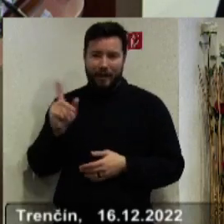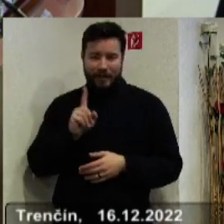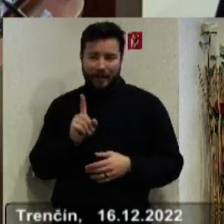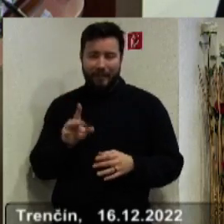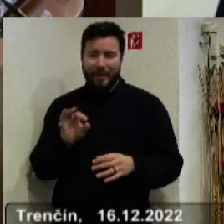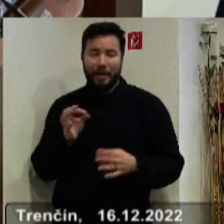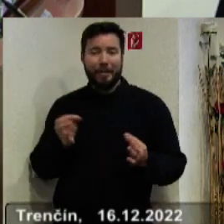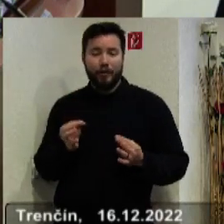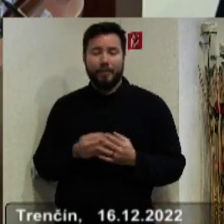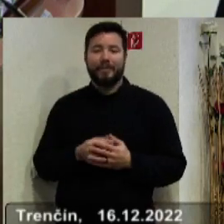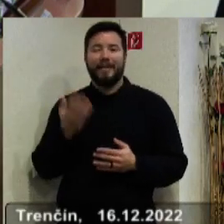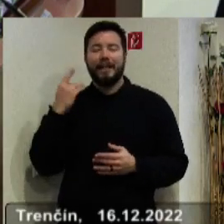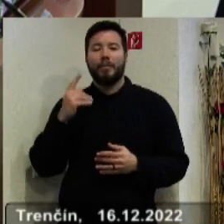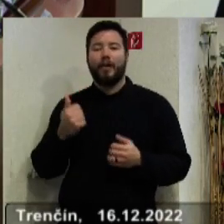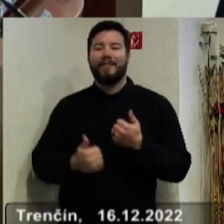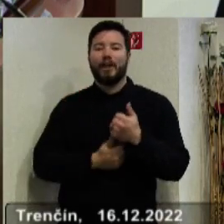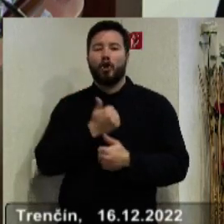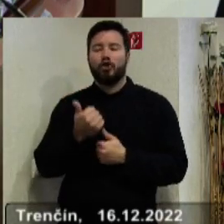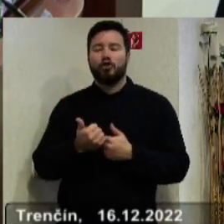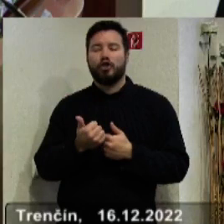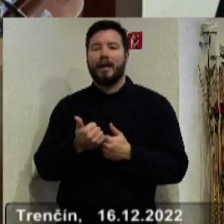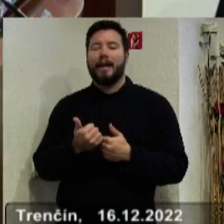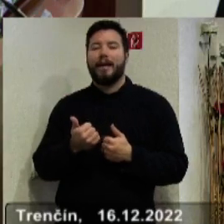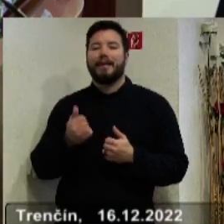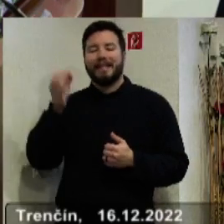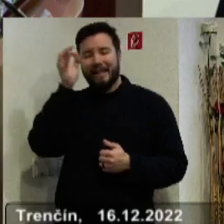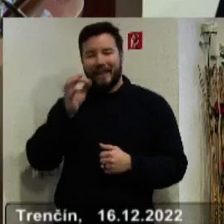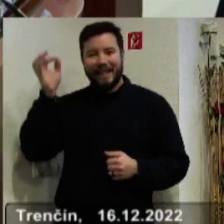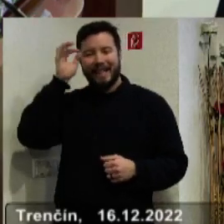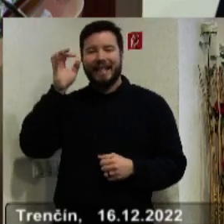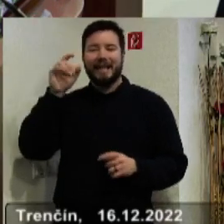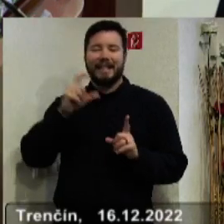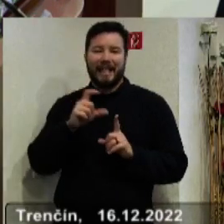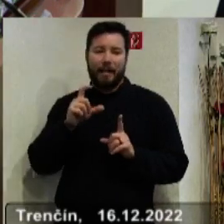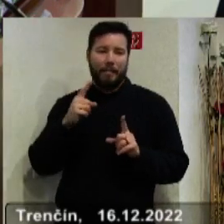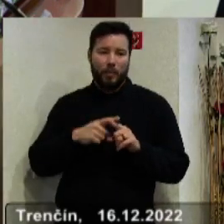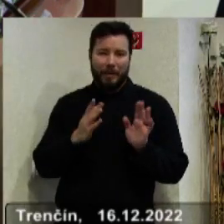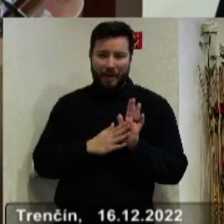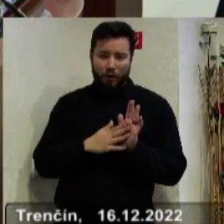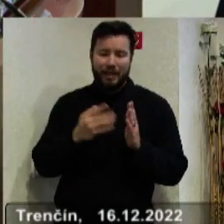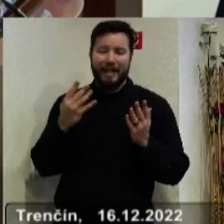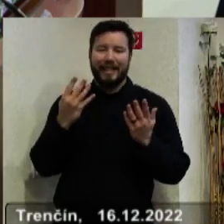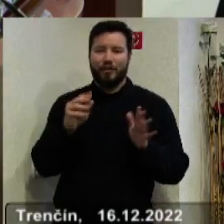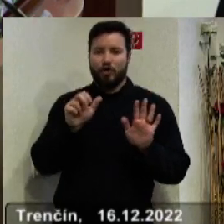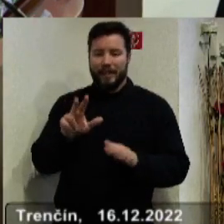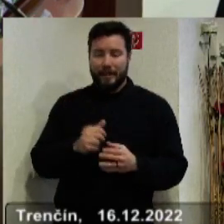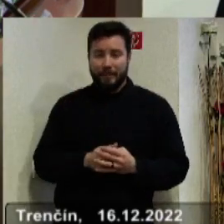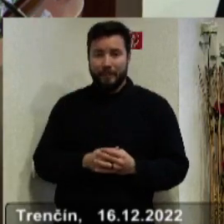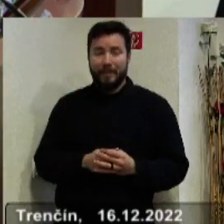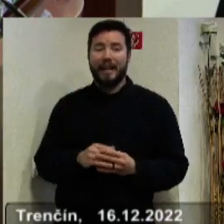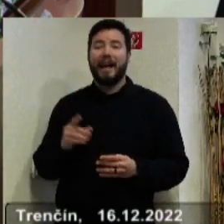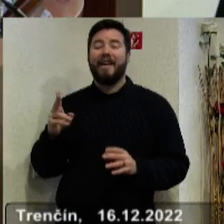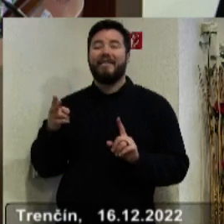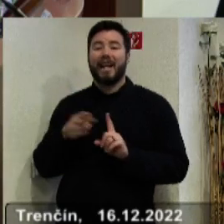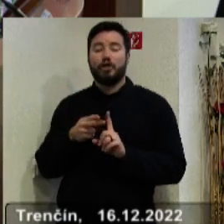sa písalo výročie príchodu výrozvestov, svetých celila metoda. Čudí sa svete Matico Slovensko podporila